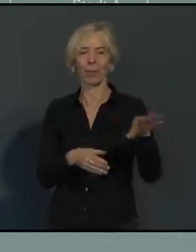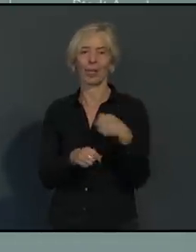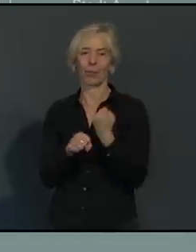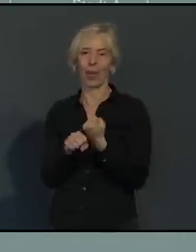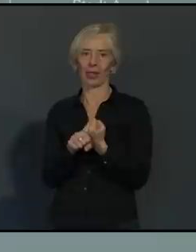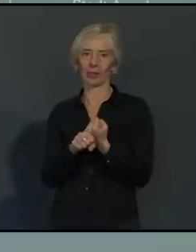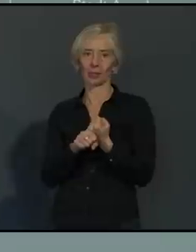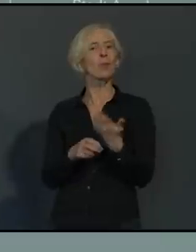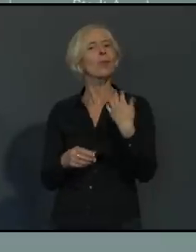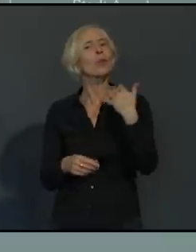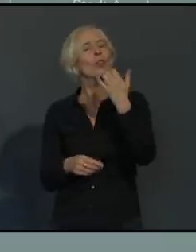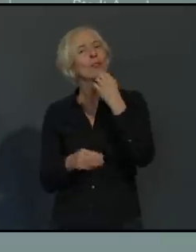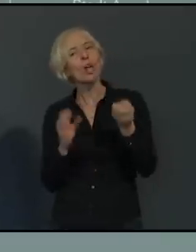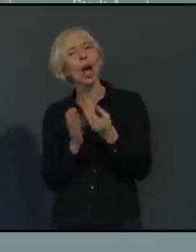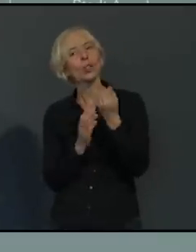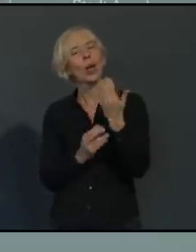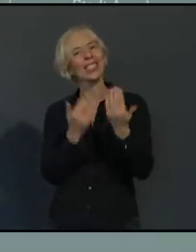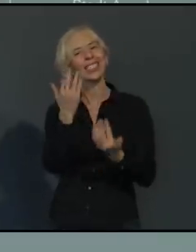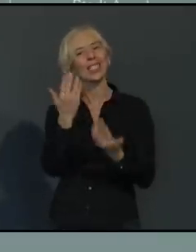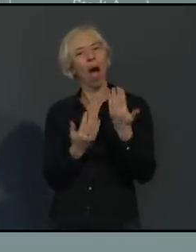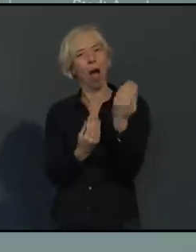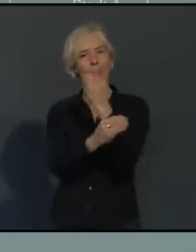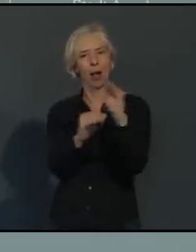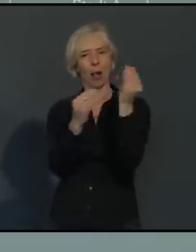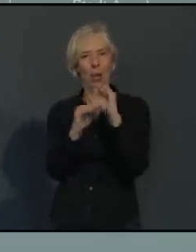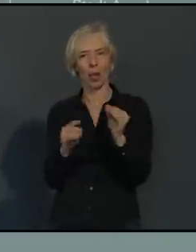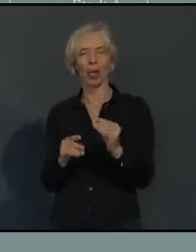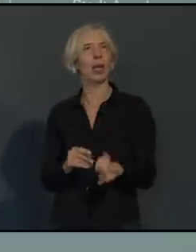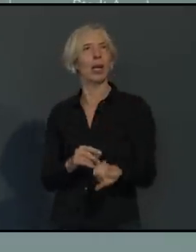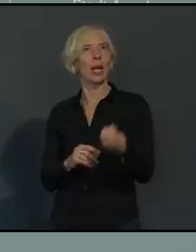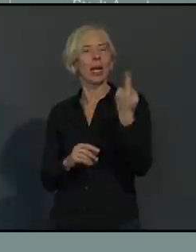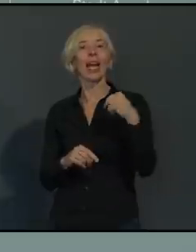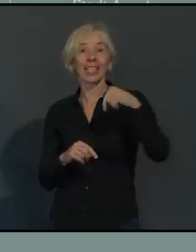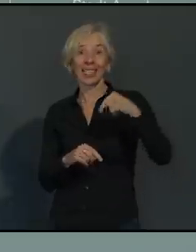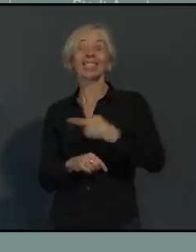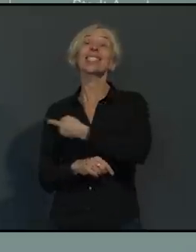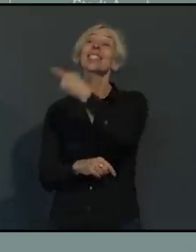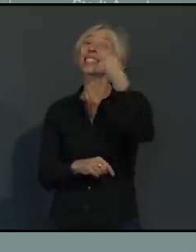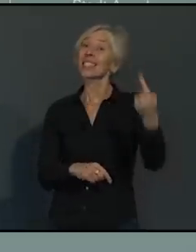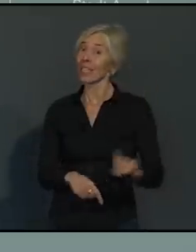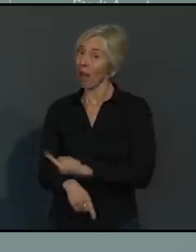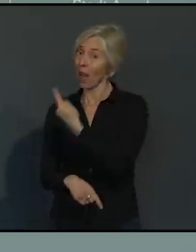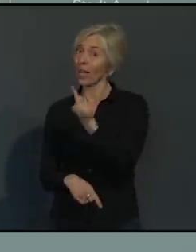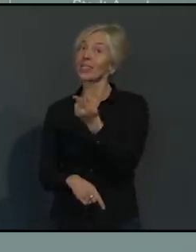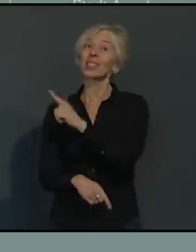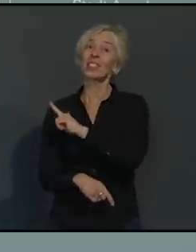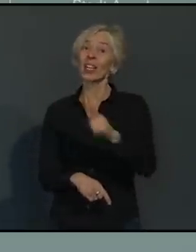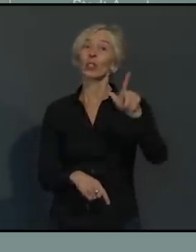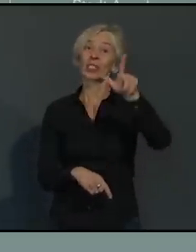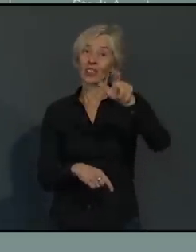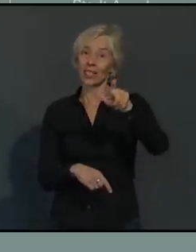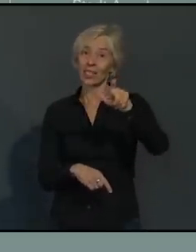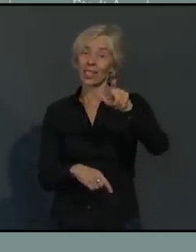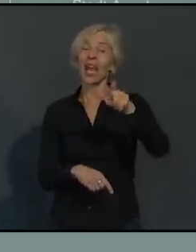Stand gestern wurden im Jahr 2020 Gutscheine im Wert von 463.000 Euro